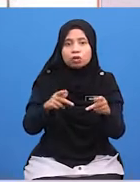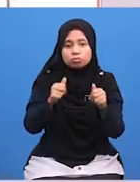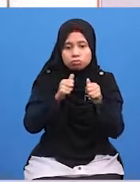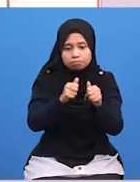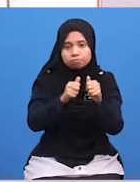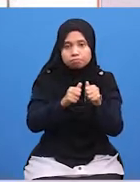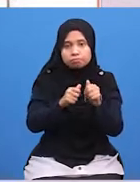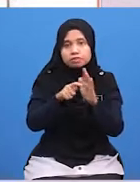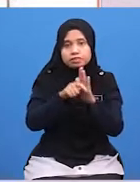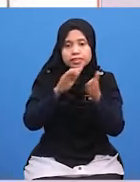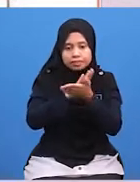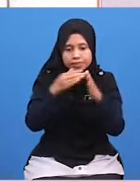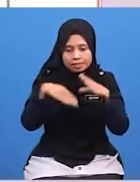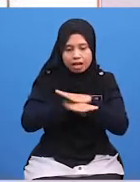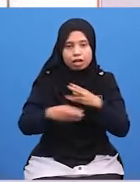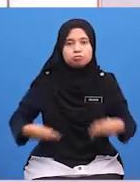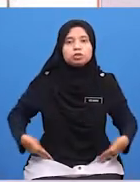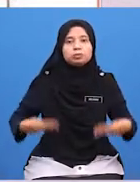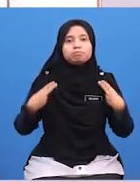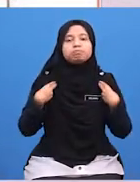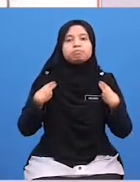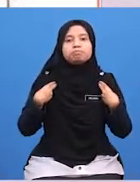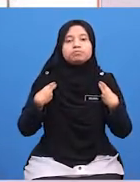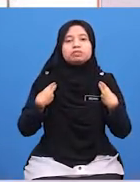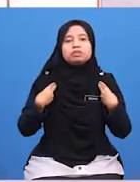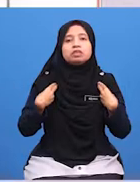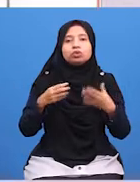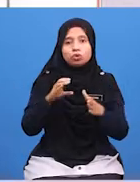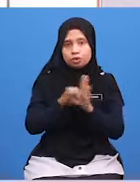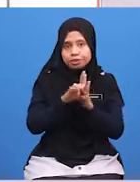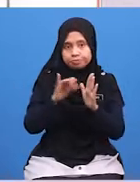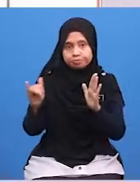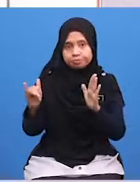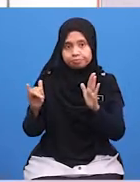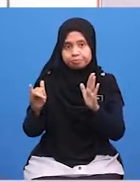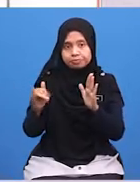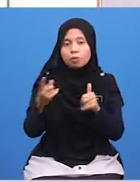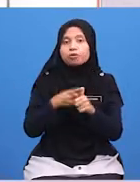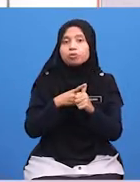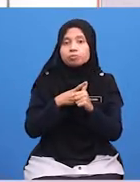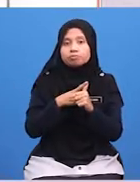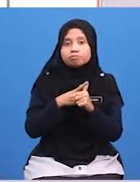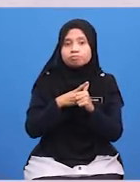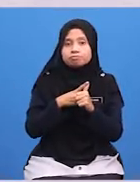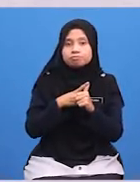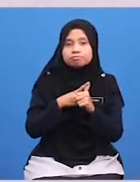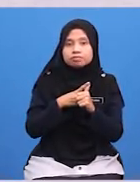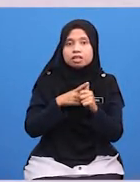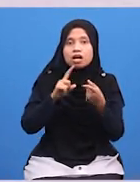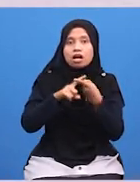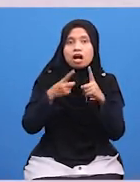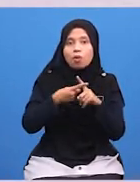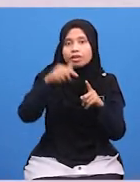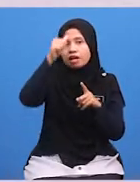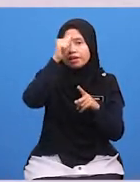Berlaku Dalam Kehidupan Seharian Kamu Antananya Ialah Yang Pertama Kawan